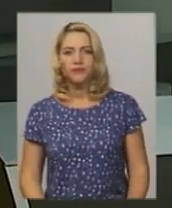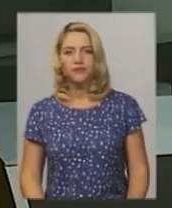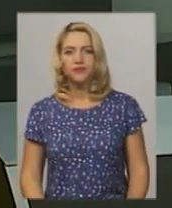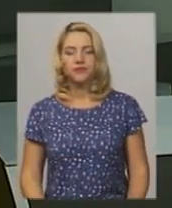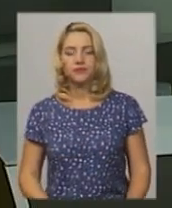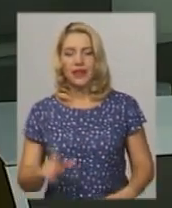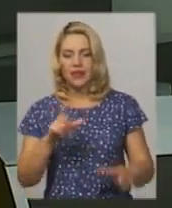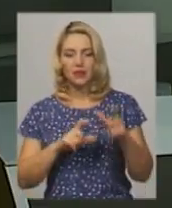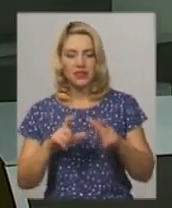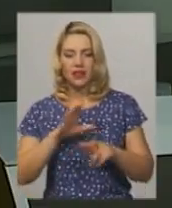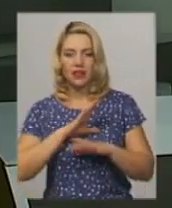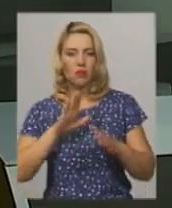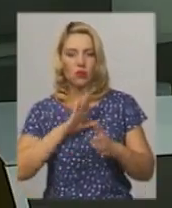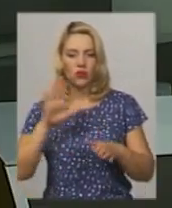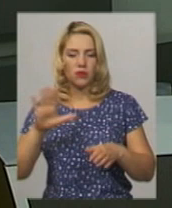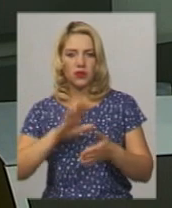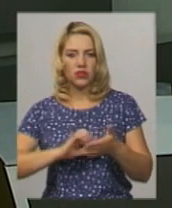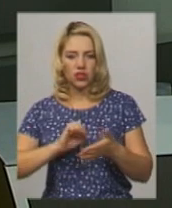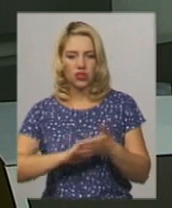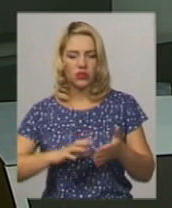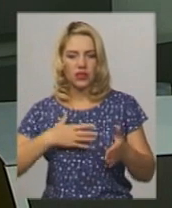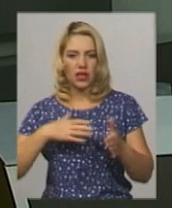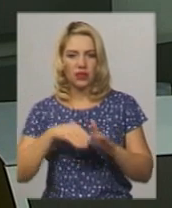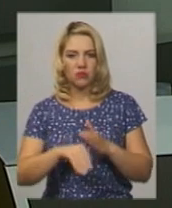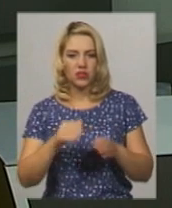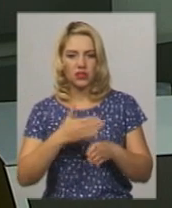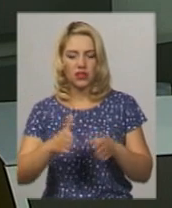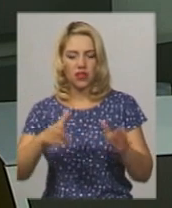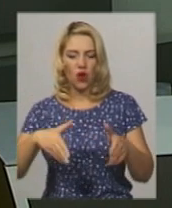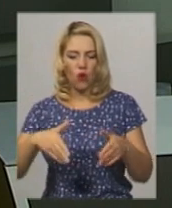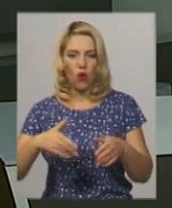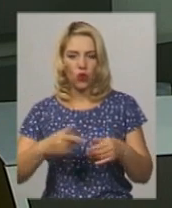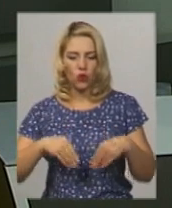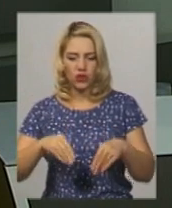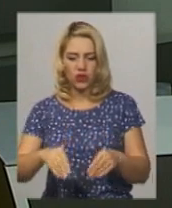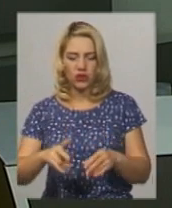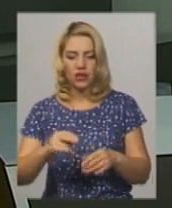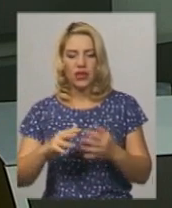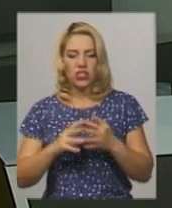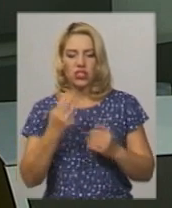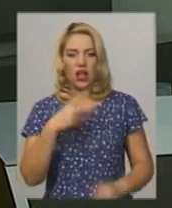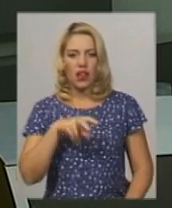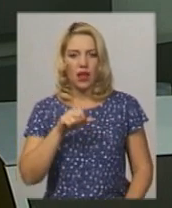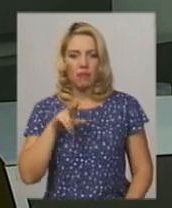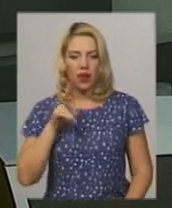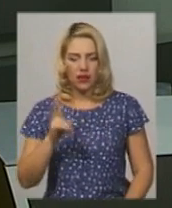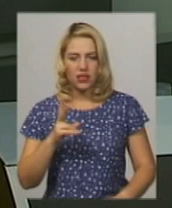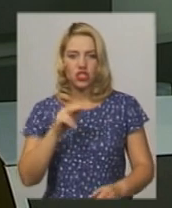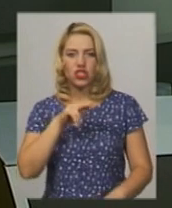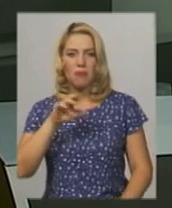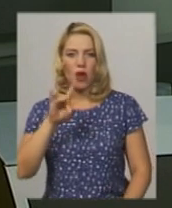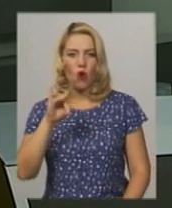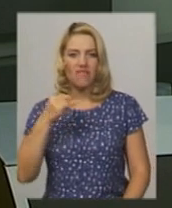Гербіциди не були причиною загибелі частини городини на ділянці Валентини Шлапак у Шидлівцях Чемеровецького району. Такого